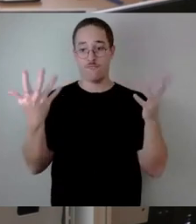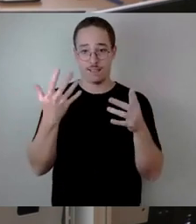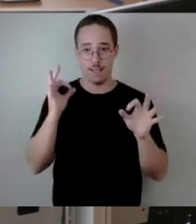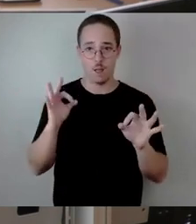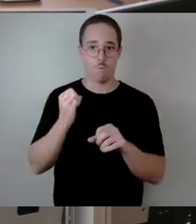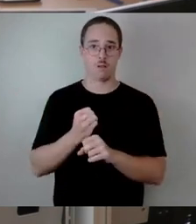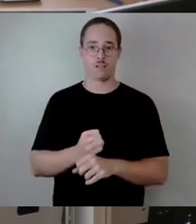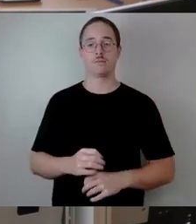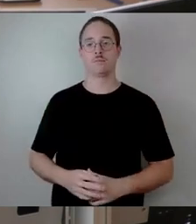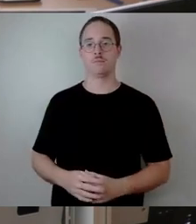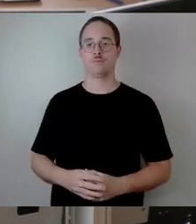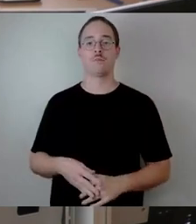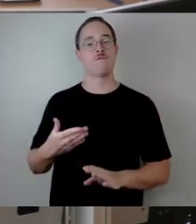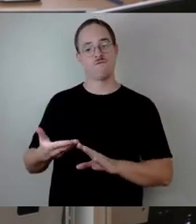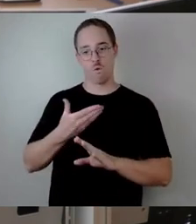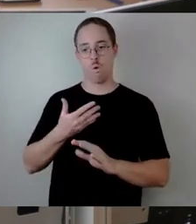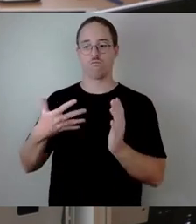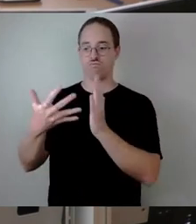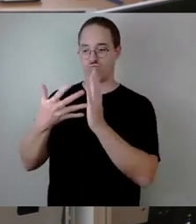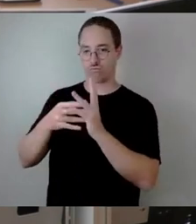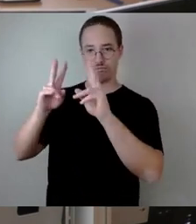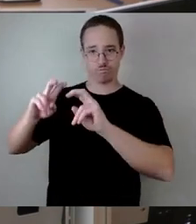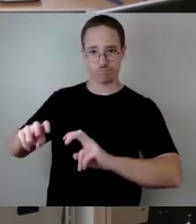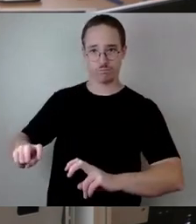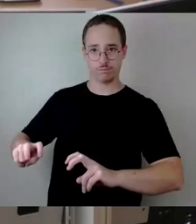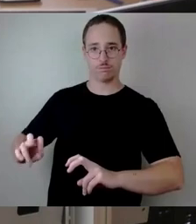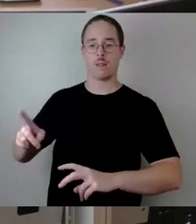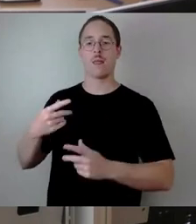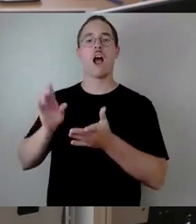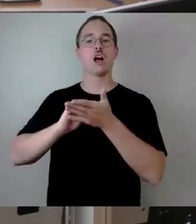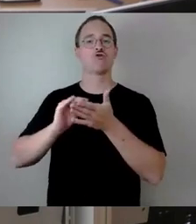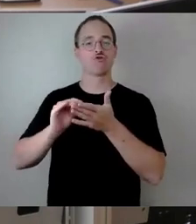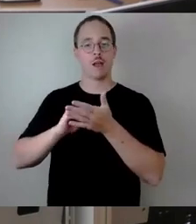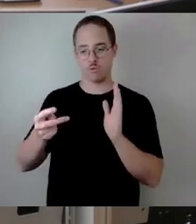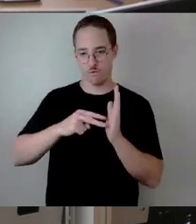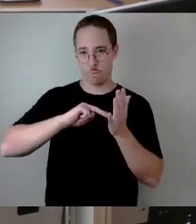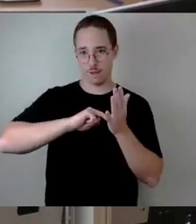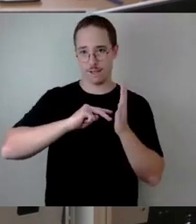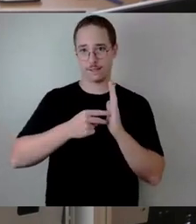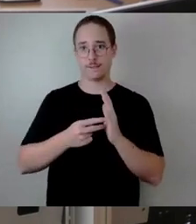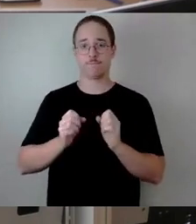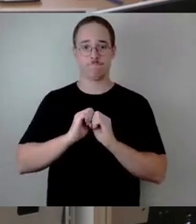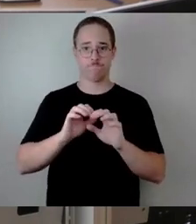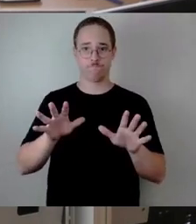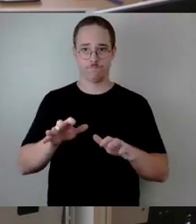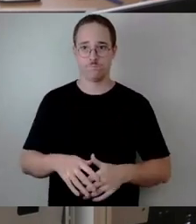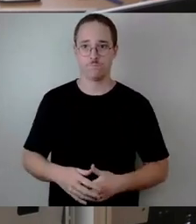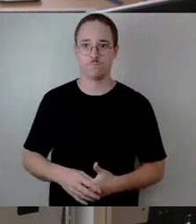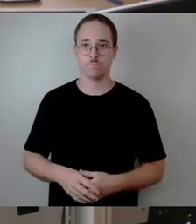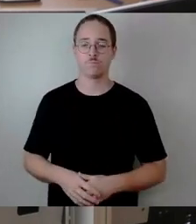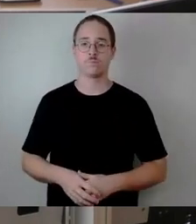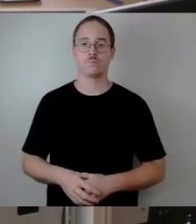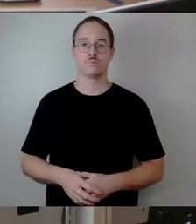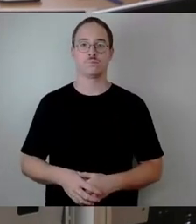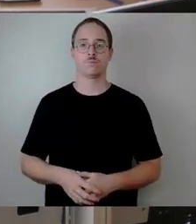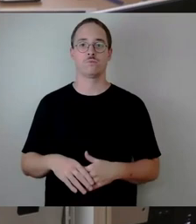Brücken kontrolliert, haben eine Ausschreibung vorbereitet. Es wird alles runtergeholt von dieser Konstruktion, was drauf